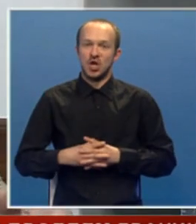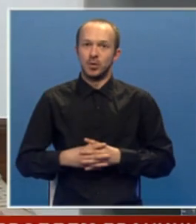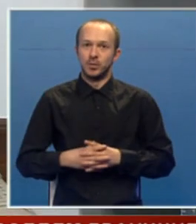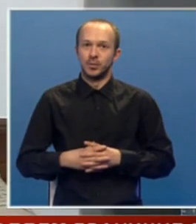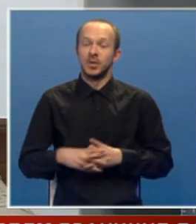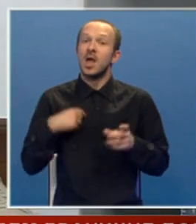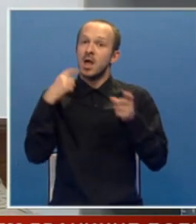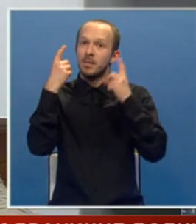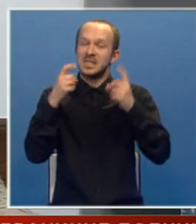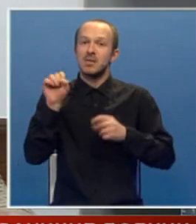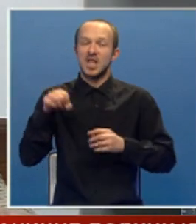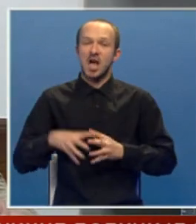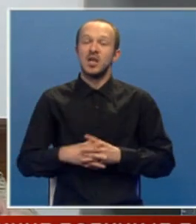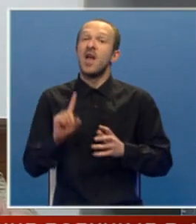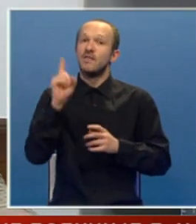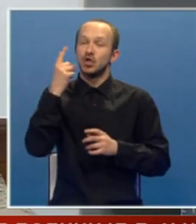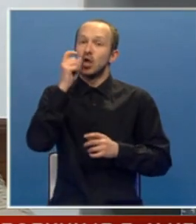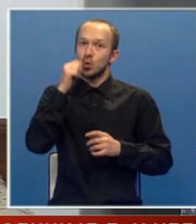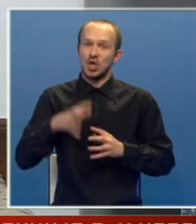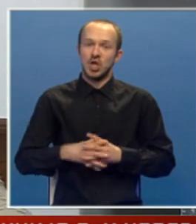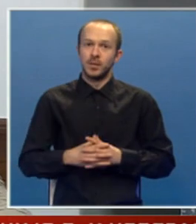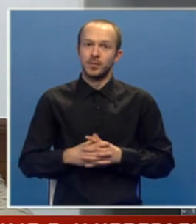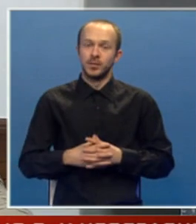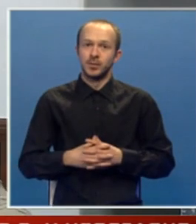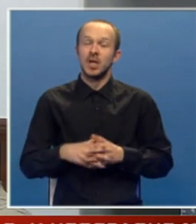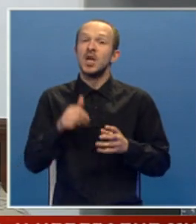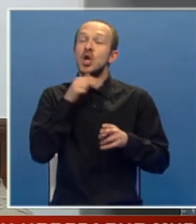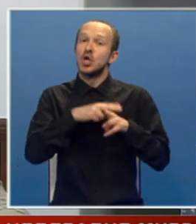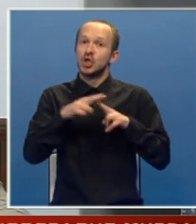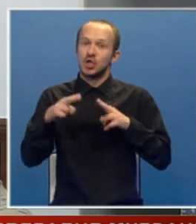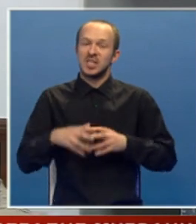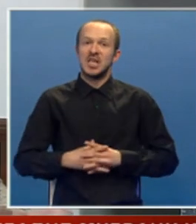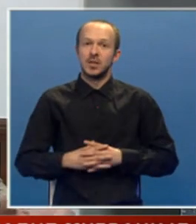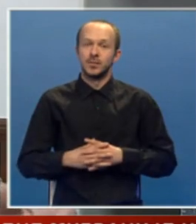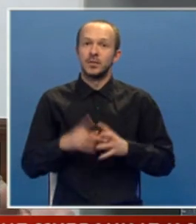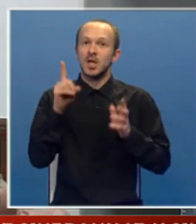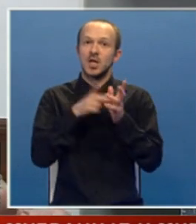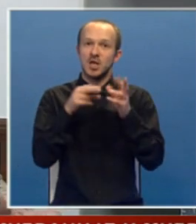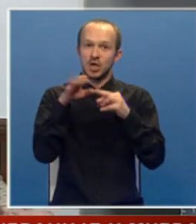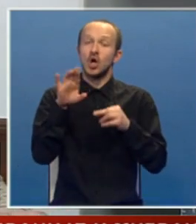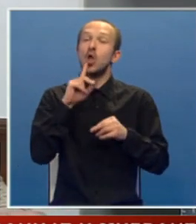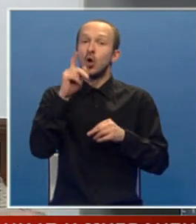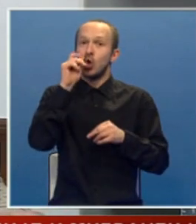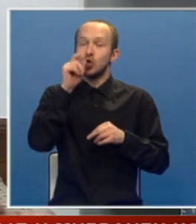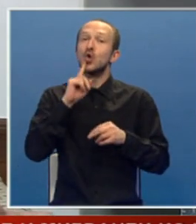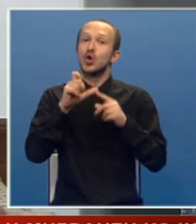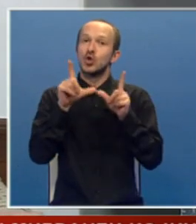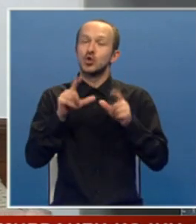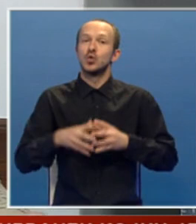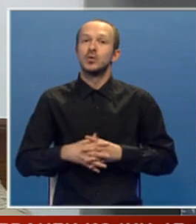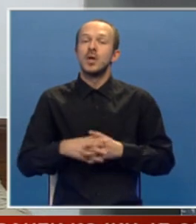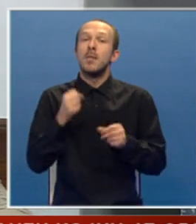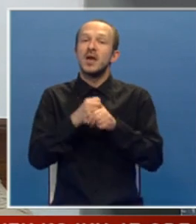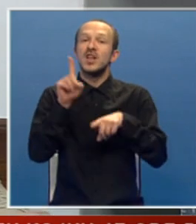Ja mislim da većina ljudi takvih i da se čisti. Inače, ljudi koji su pravili neke